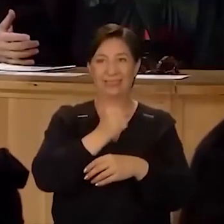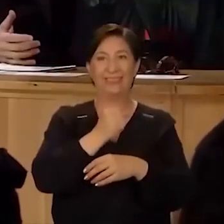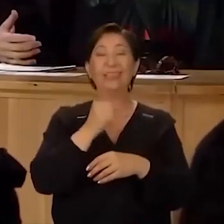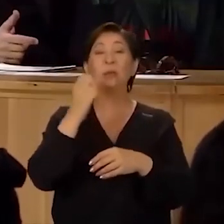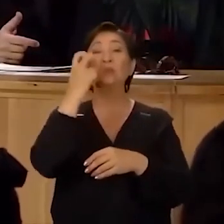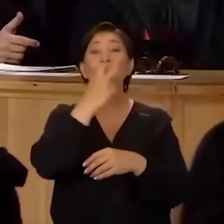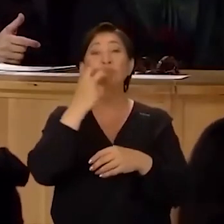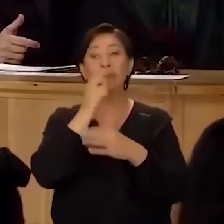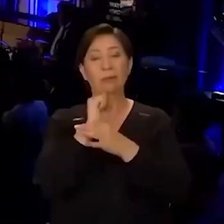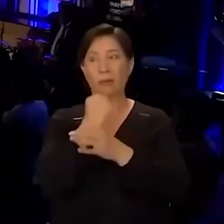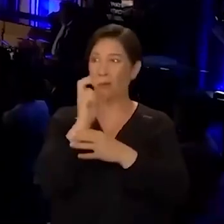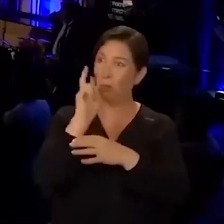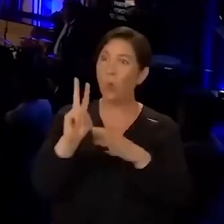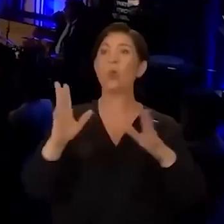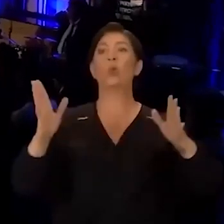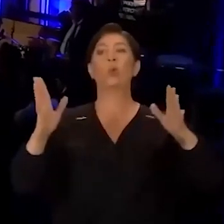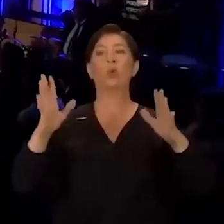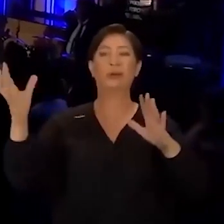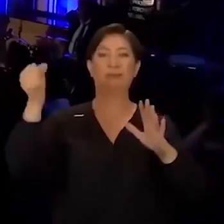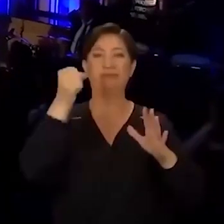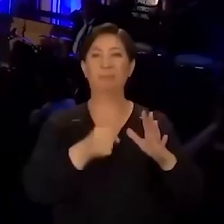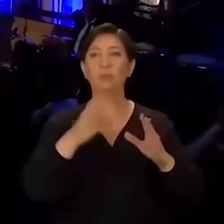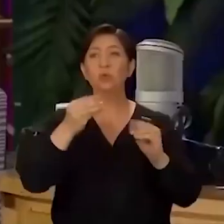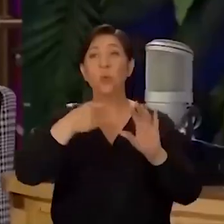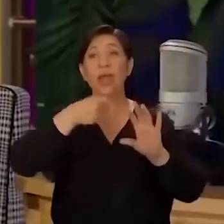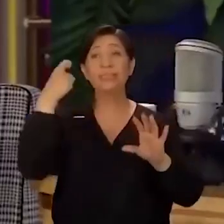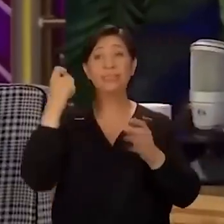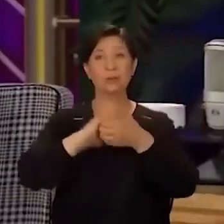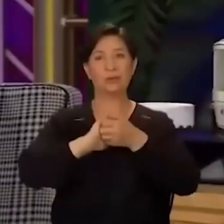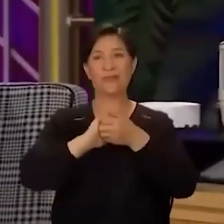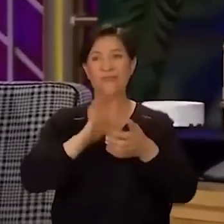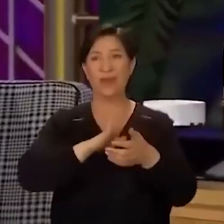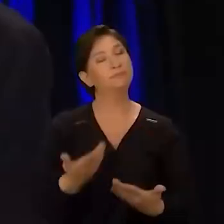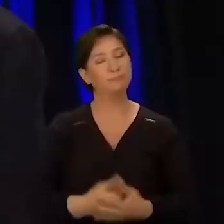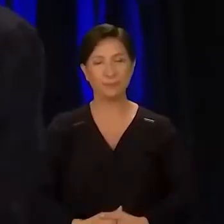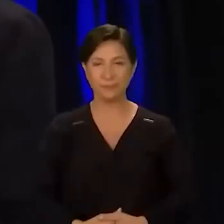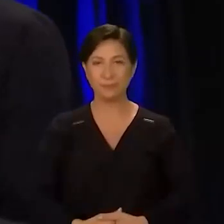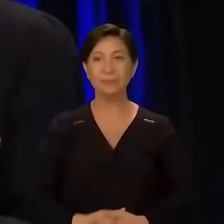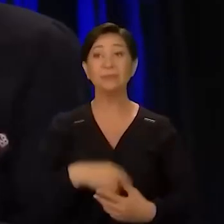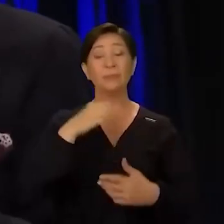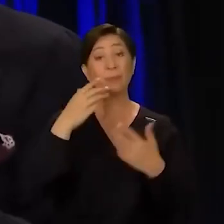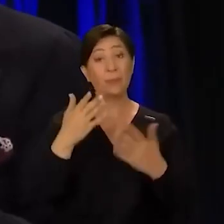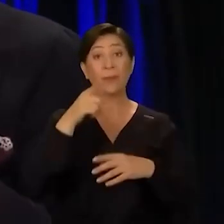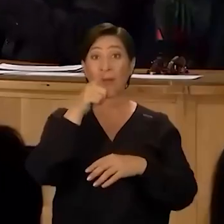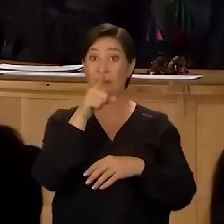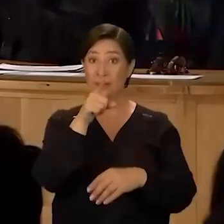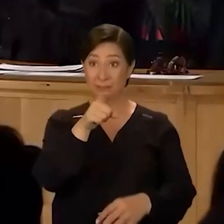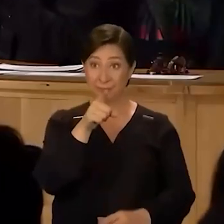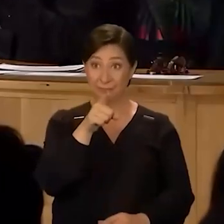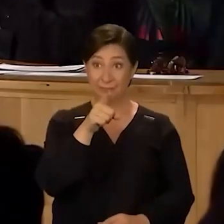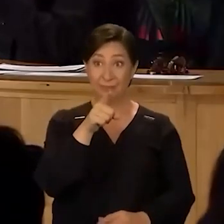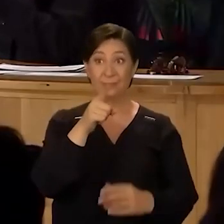iyi… Yüzey'e de kabiliyet olduğunu gördükten sonra… Ama burada çok eski tanıdığım dostlarım arkadaşlarım var. Sen aslında sen de böyle bir